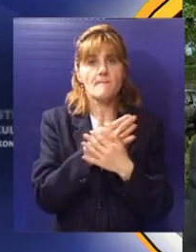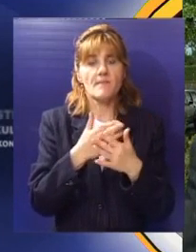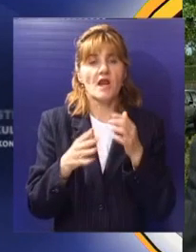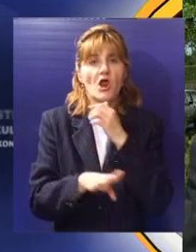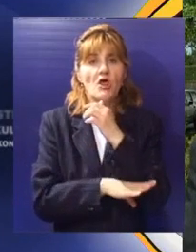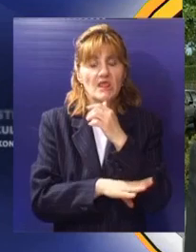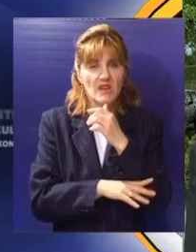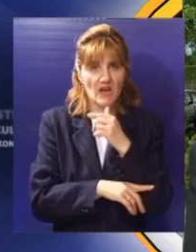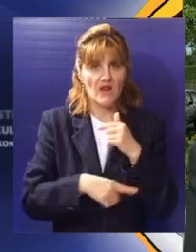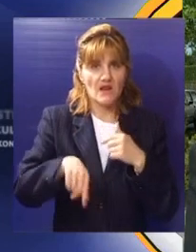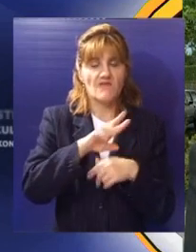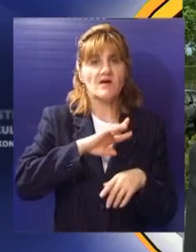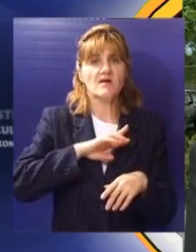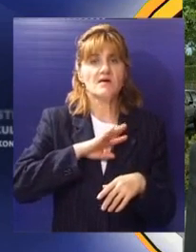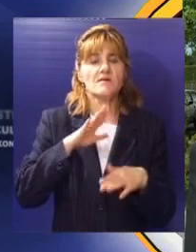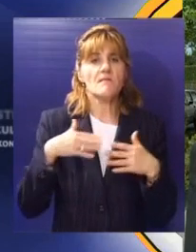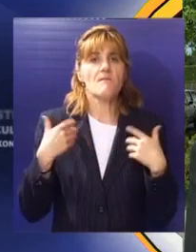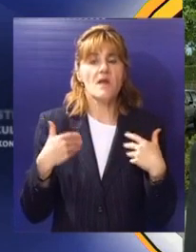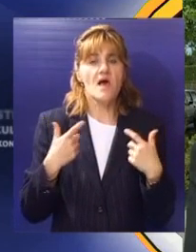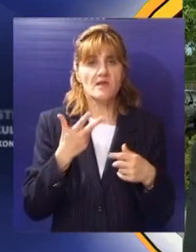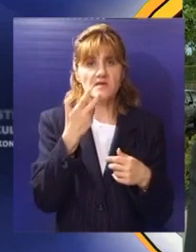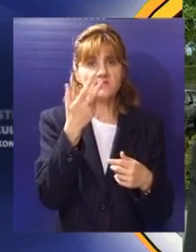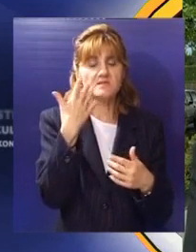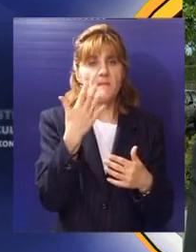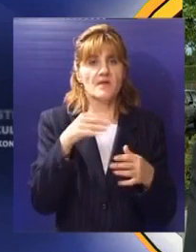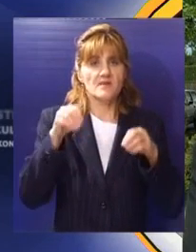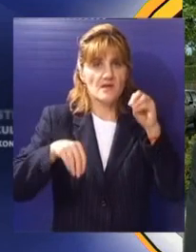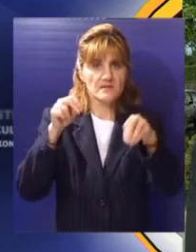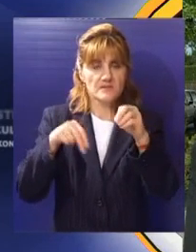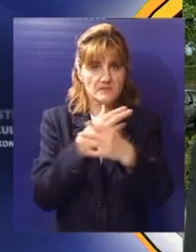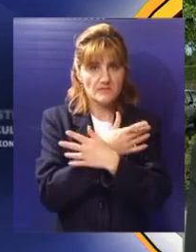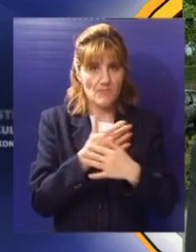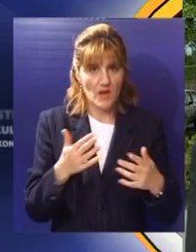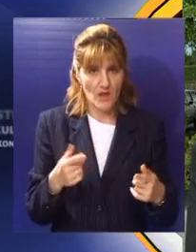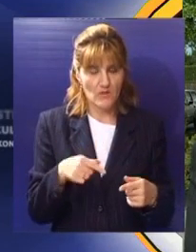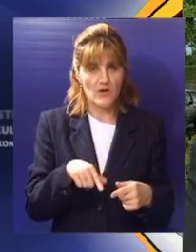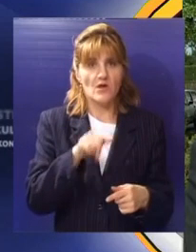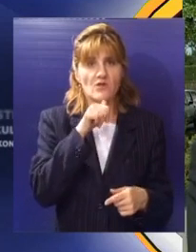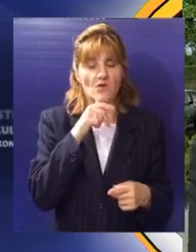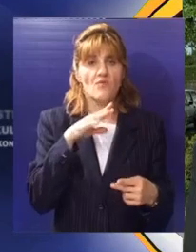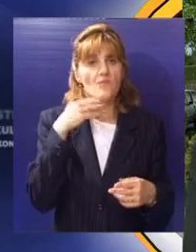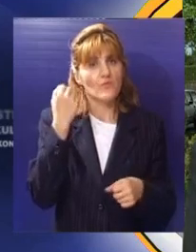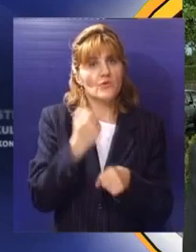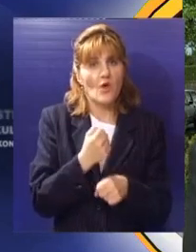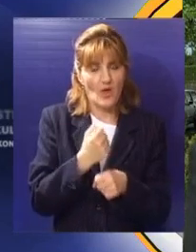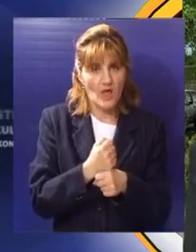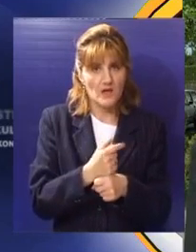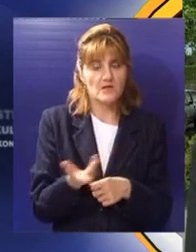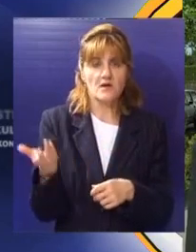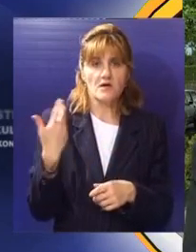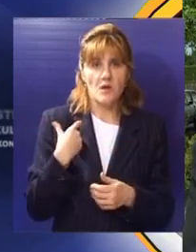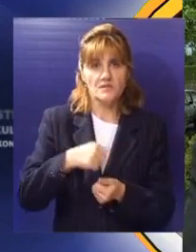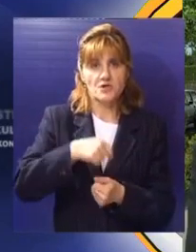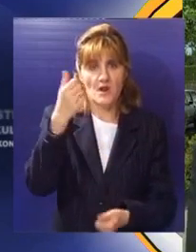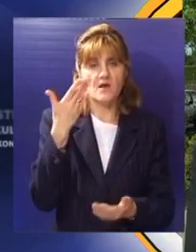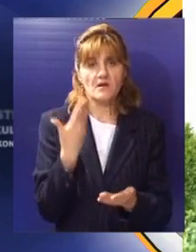posadili preko 350 miliona sadnica to je sve ono za što vredi raditi i ovakva nagrada je samo